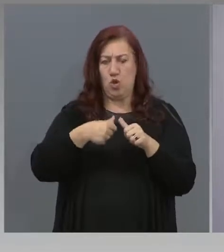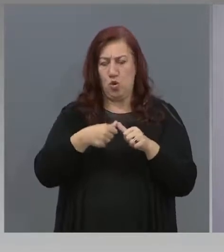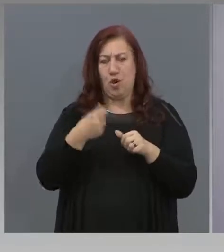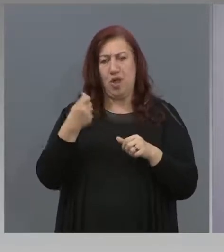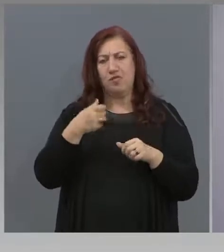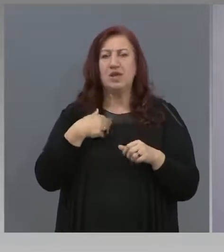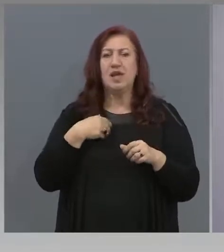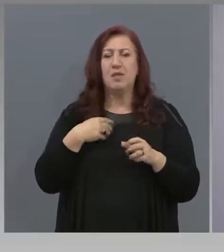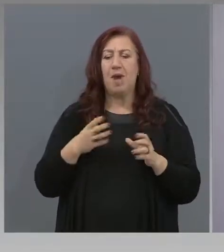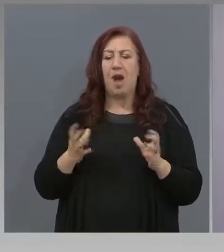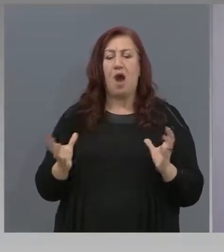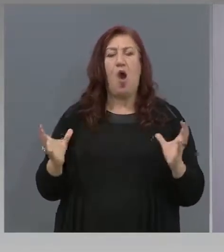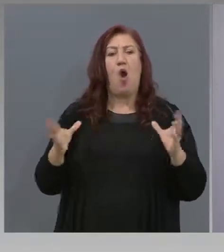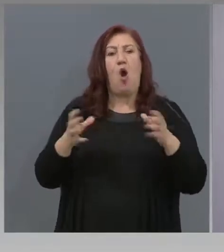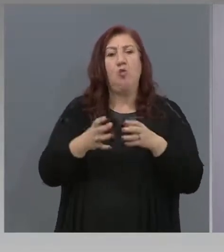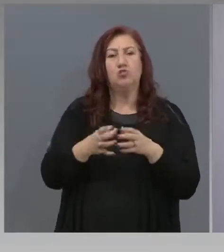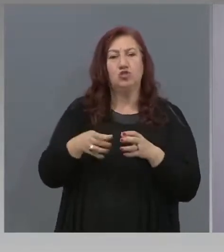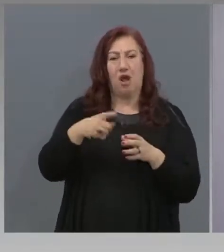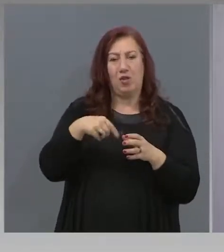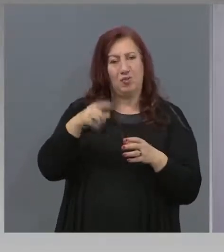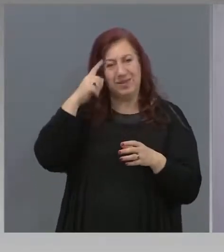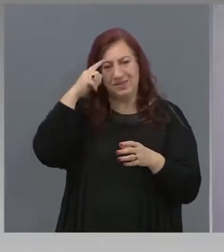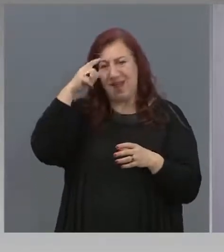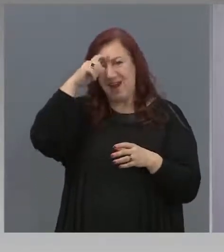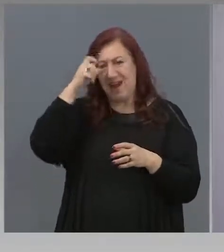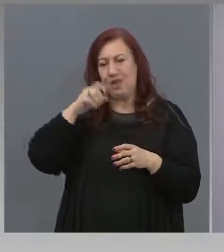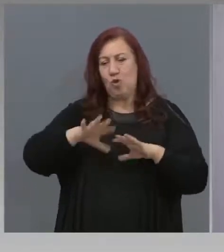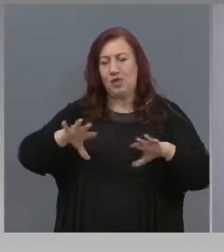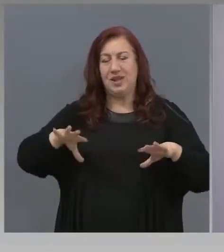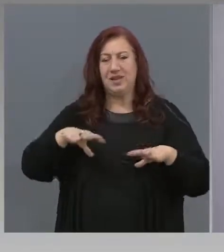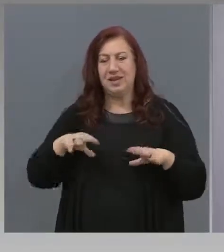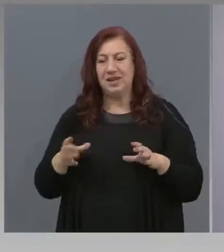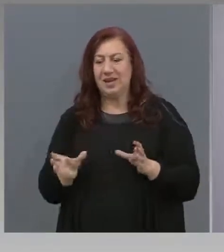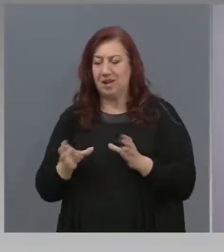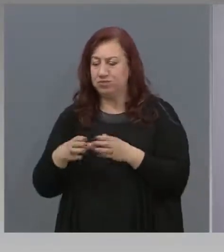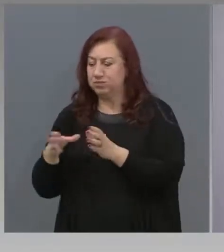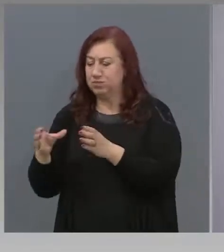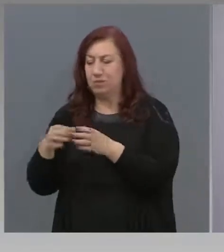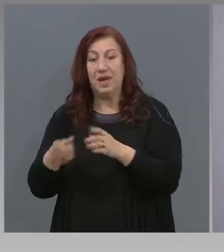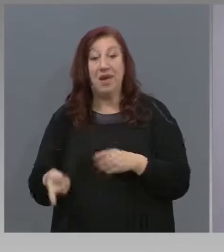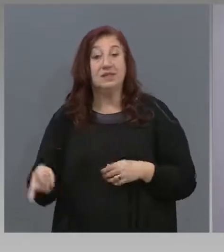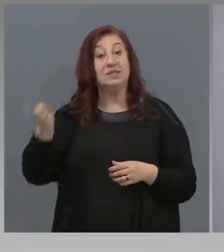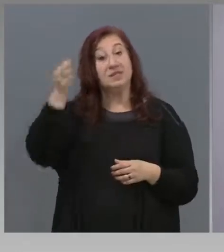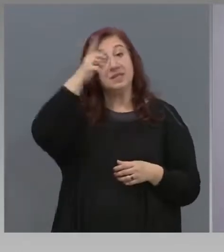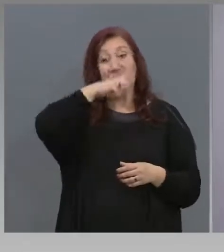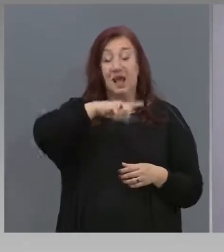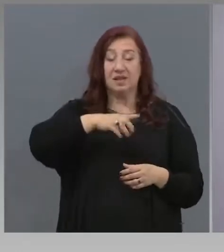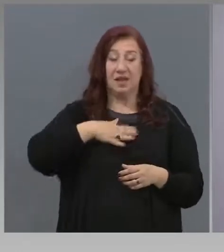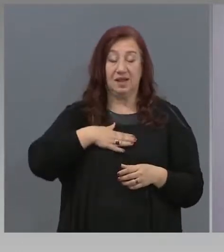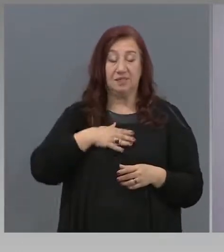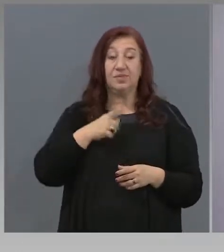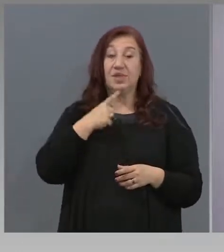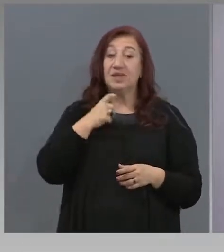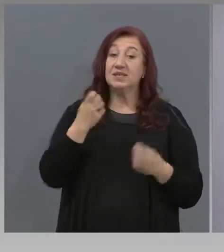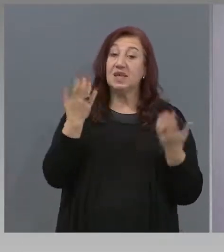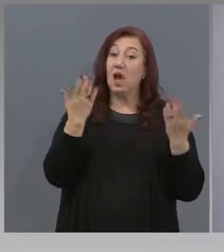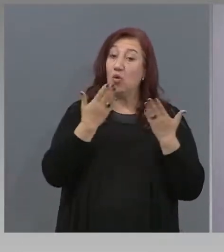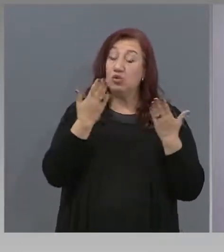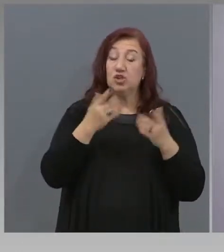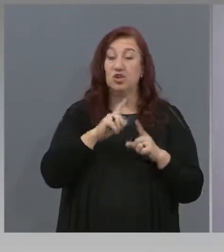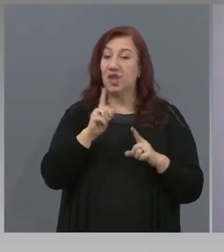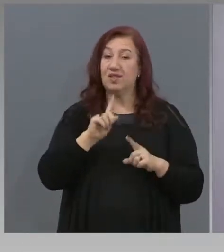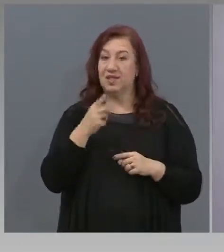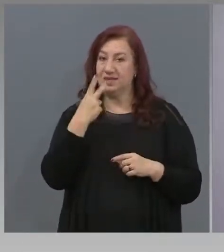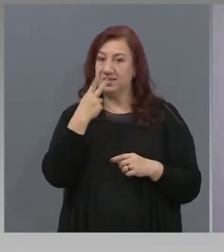групи. Всяка година, знаете, през лятото, децките градини работят с сборни групи, които са целодневни. По отношение на училищата не предвиждаме целодневни